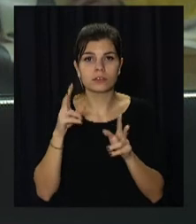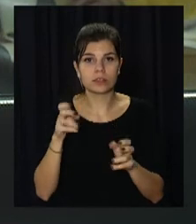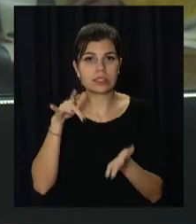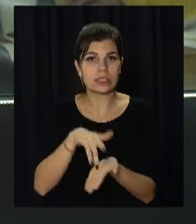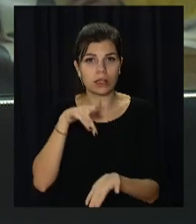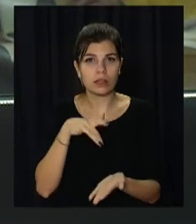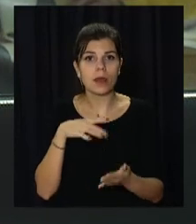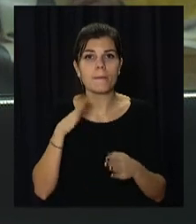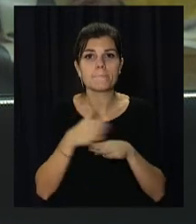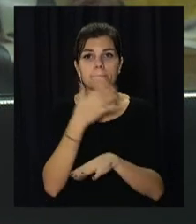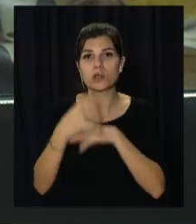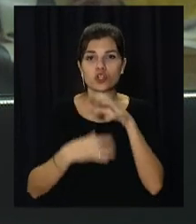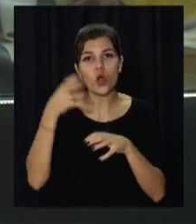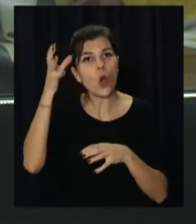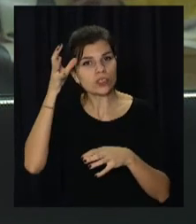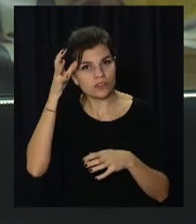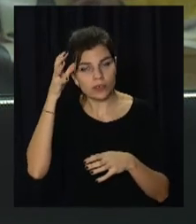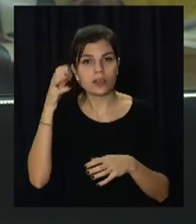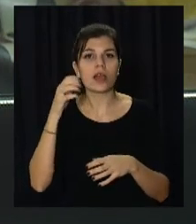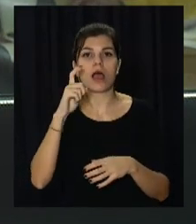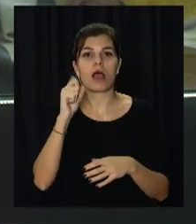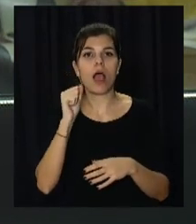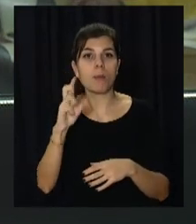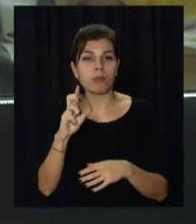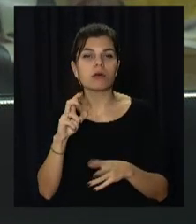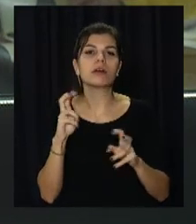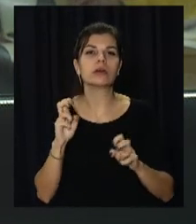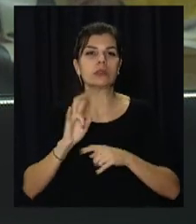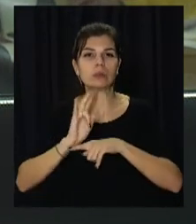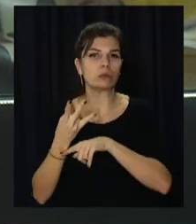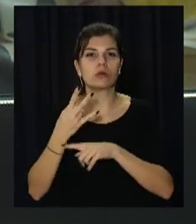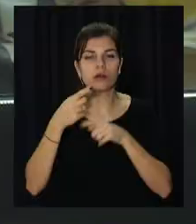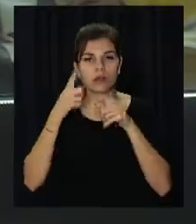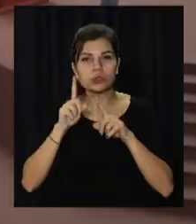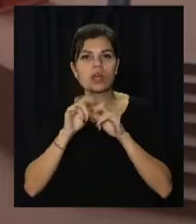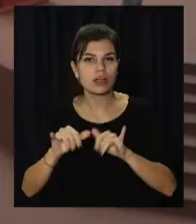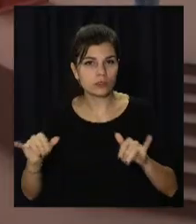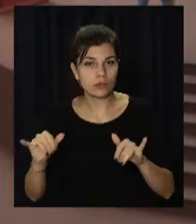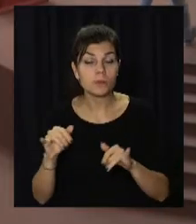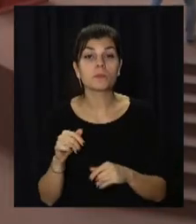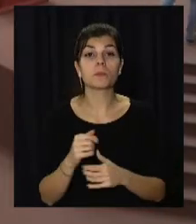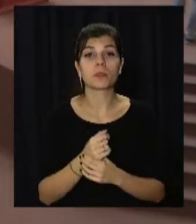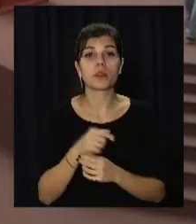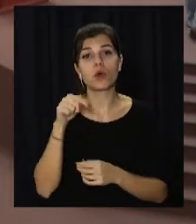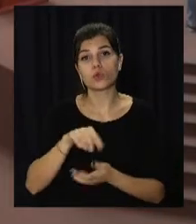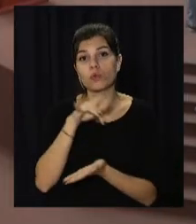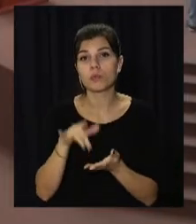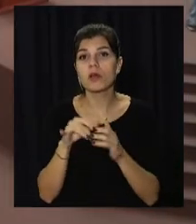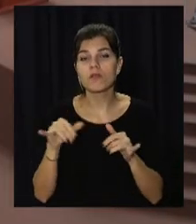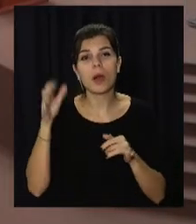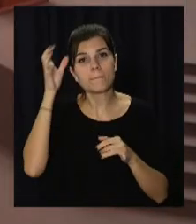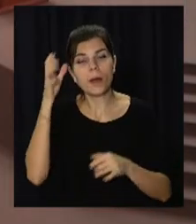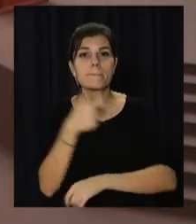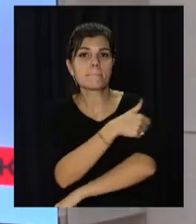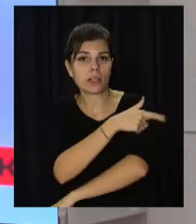центром, міжнародним освітнім осередком, хабом нових індустрій. За напрямом комфорт у місті розвиватимуть освіту,